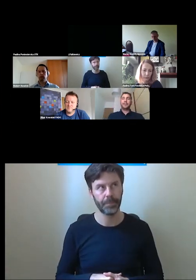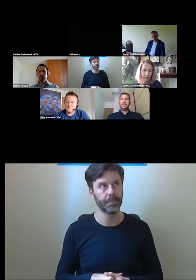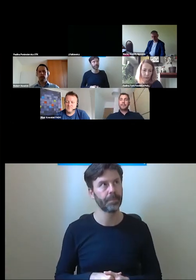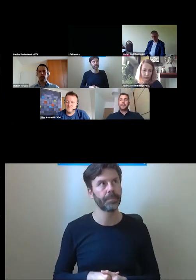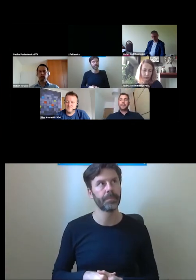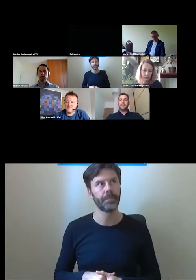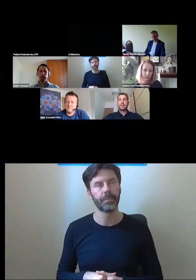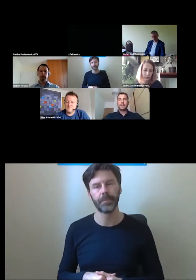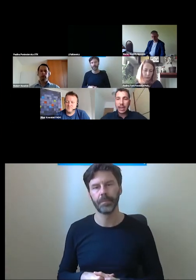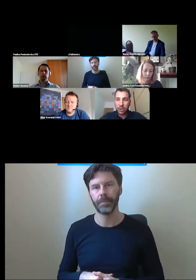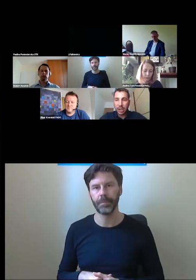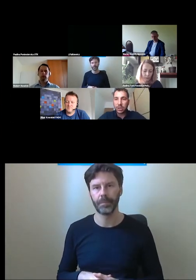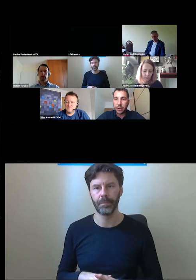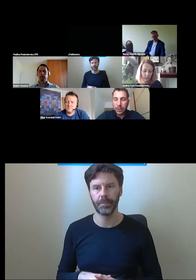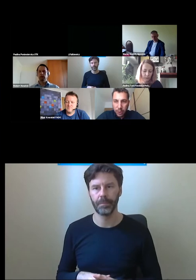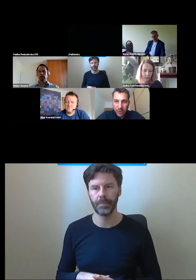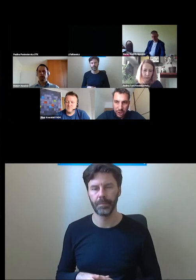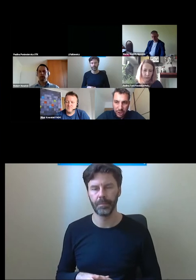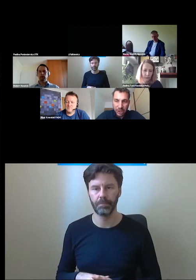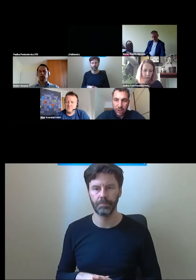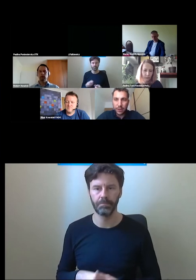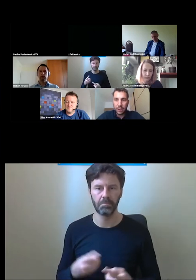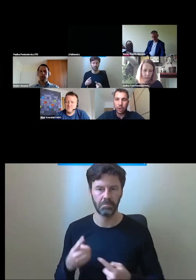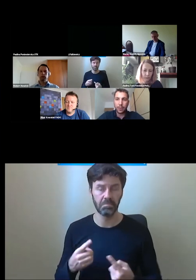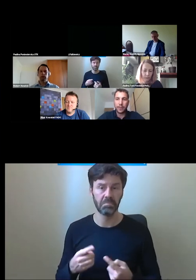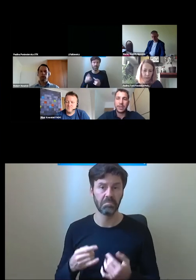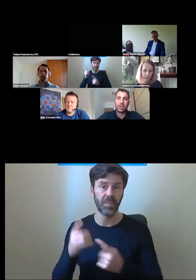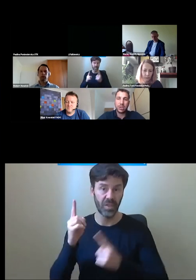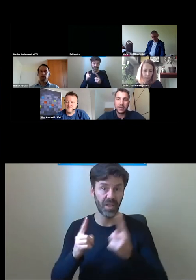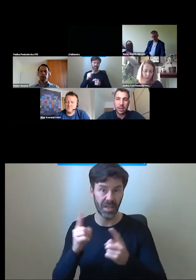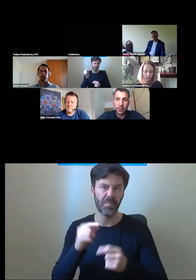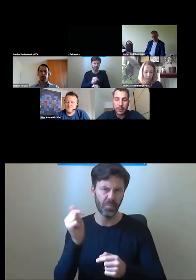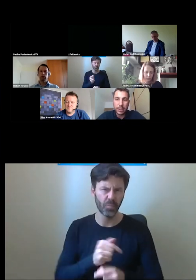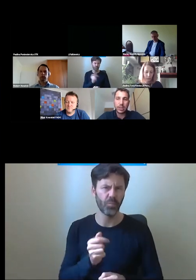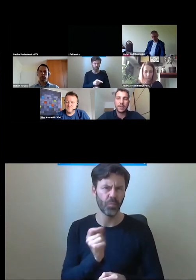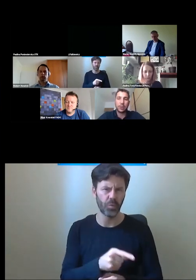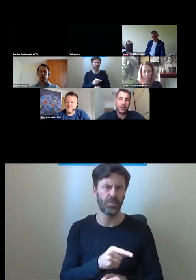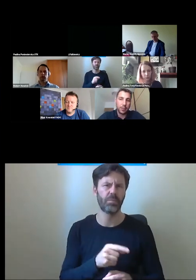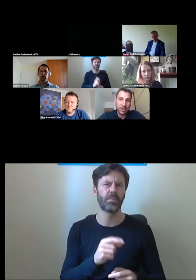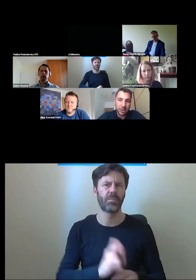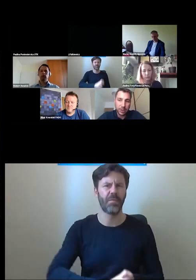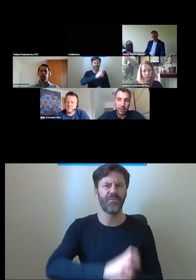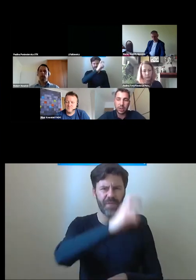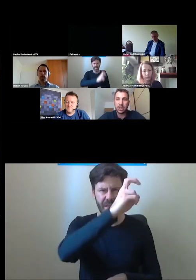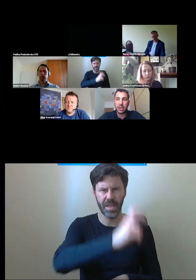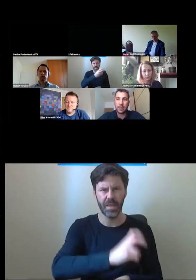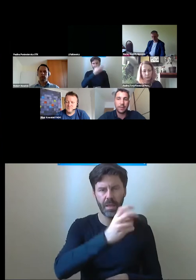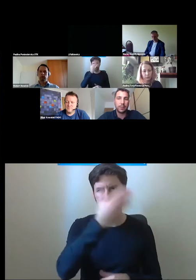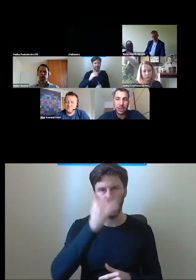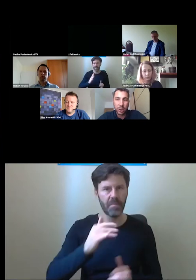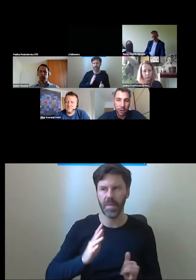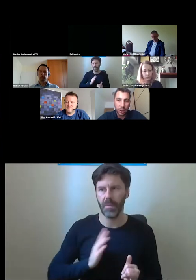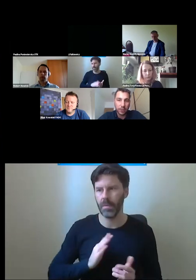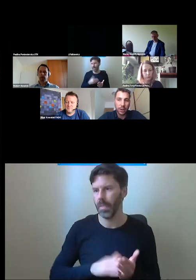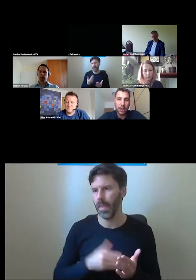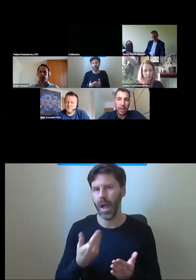zasadność takich rozwiązań, bo oczywiście gdzie nigdzie te windy muszą powstać, czy to ze względów bezpieczeństwa, trudno wyobrazić sobie przechodzenie, nie